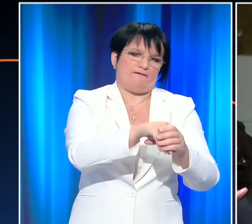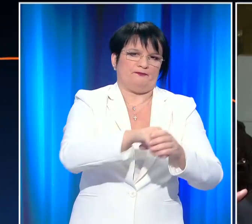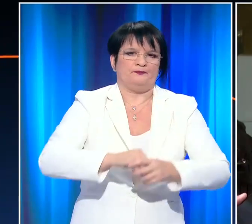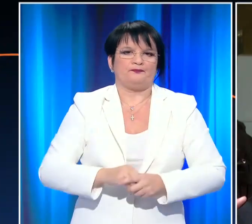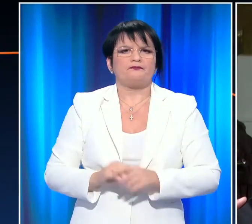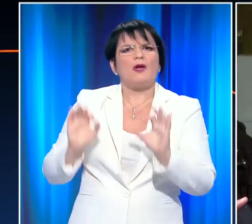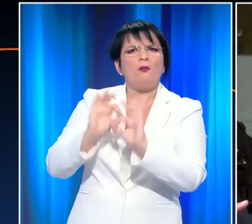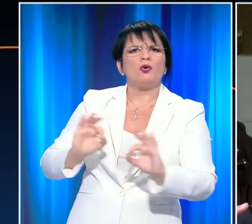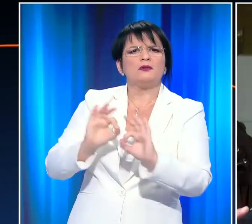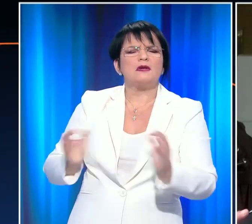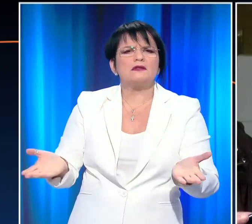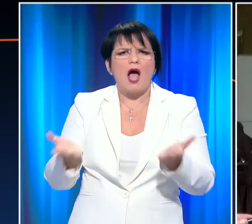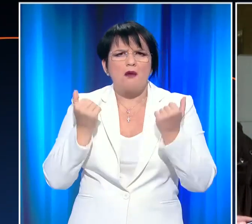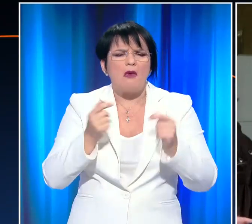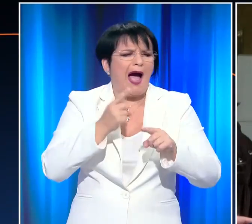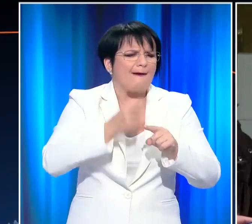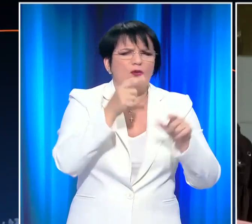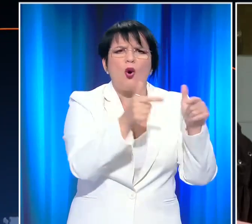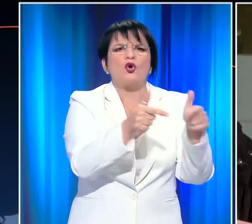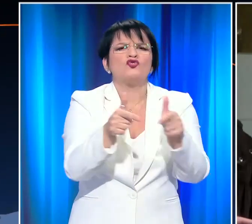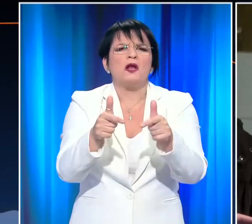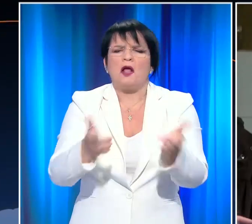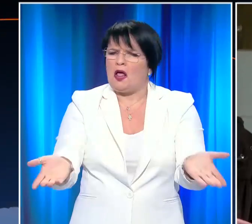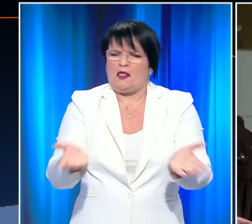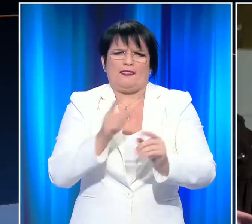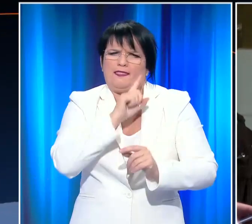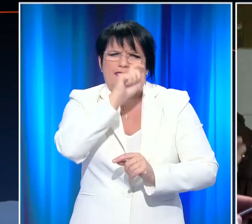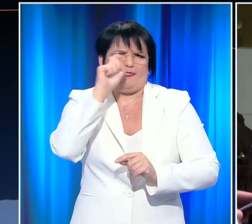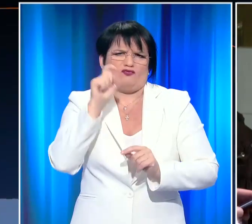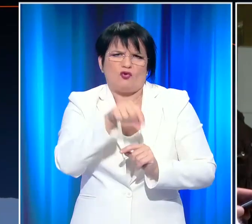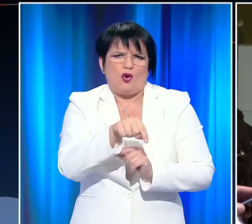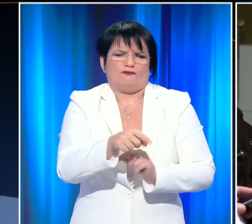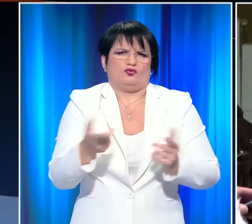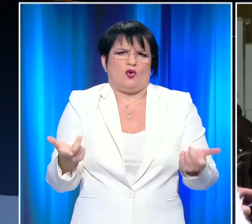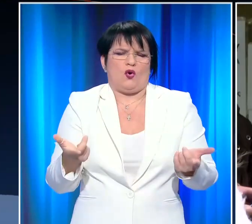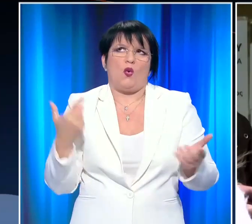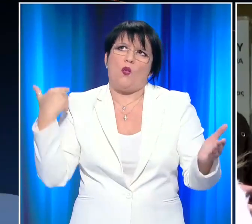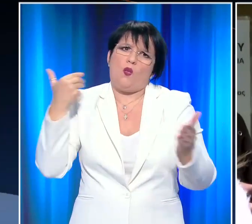διότι δεν είναι μία πλή νοσηλή οποιοδήποτε περιστατικού, στο οποίο έχουμε μάθει τόσες δεκαετίες.